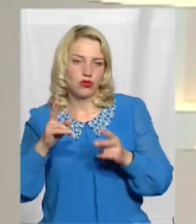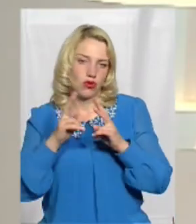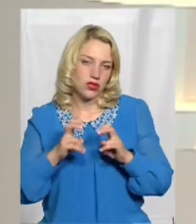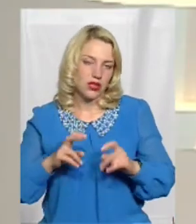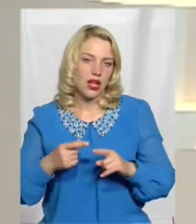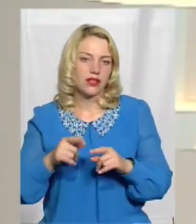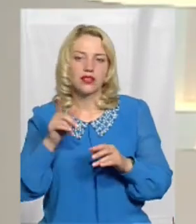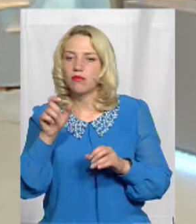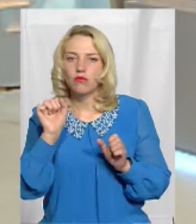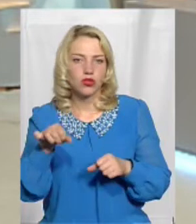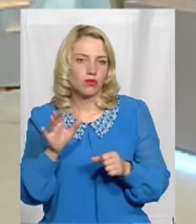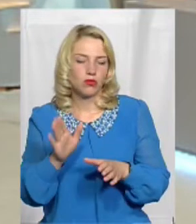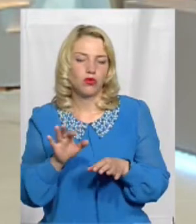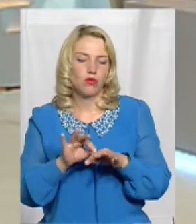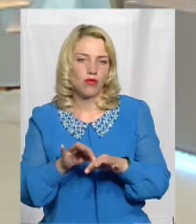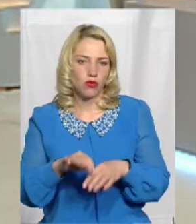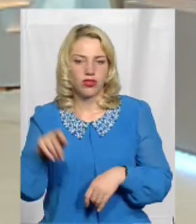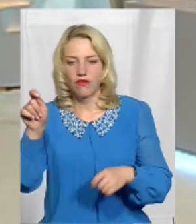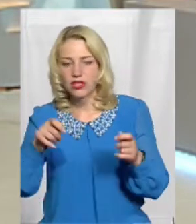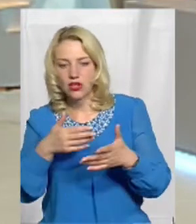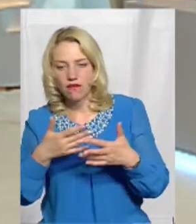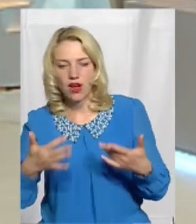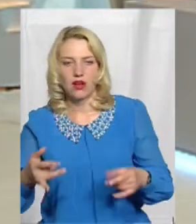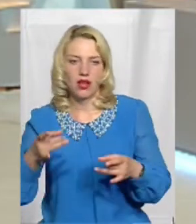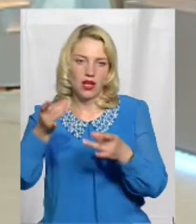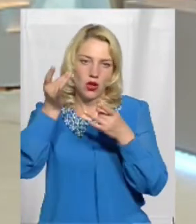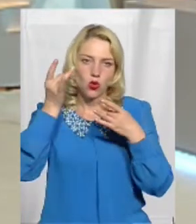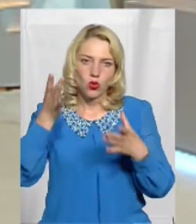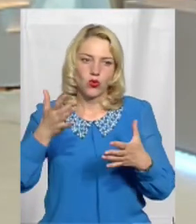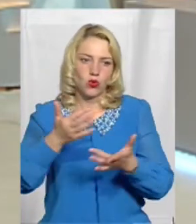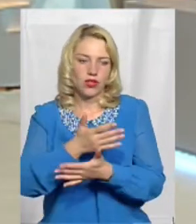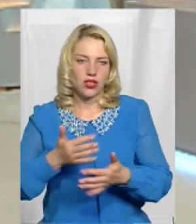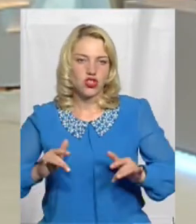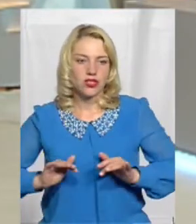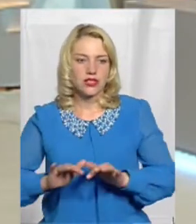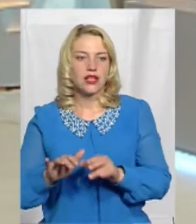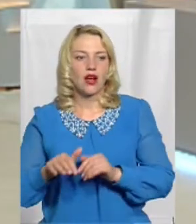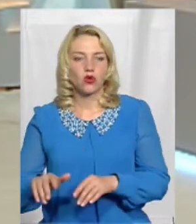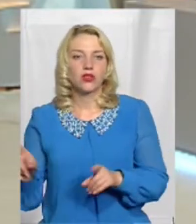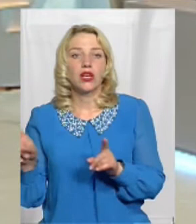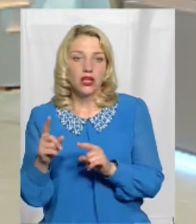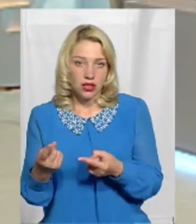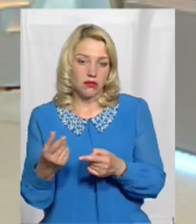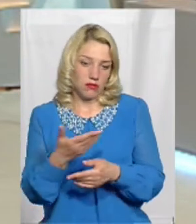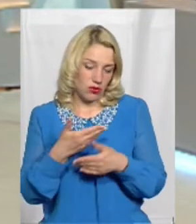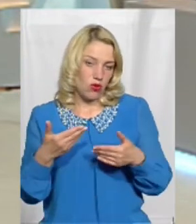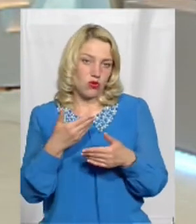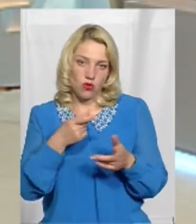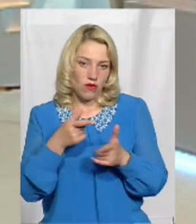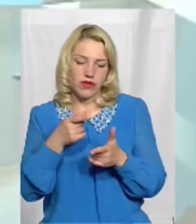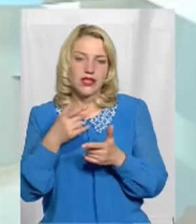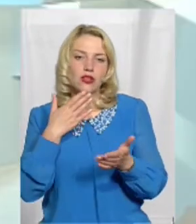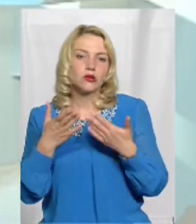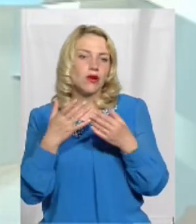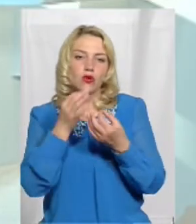проводити різні фестивалі І якісь культурні інші заходи Якщо ми готові до спілкування, до будь